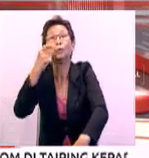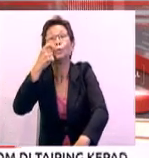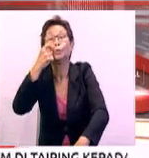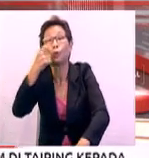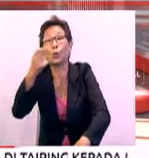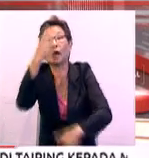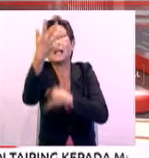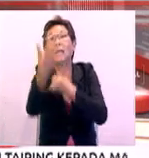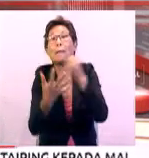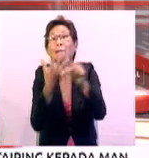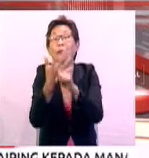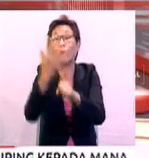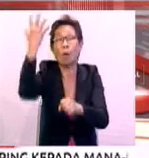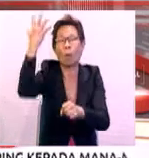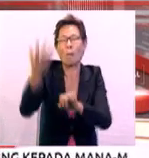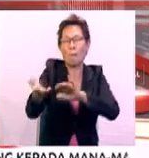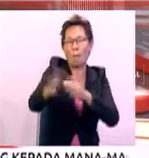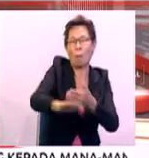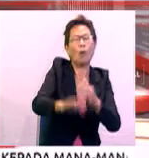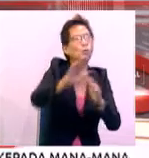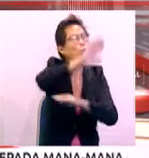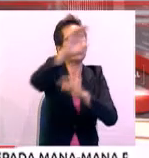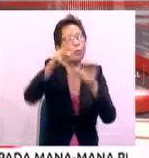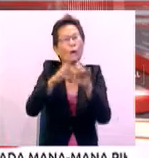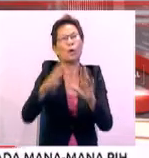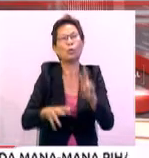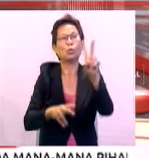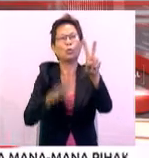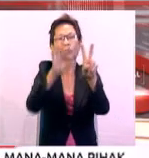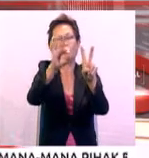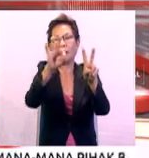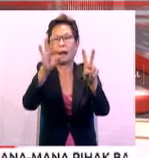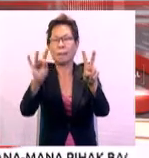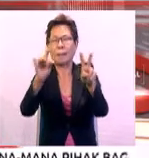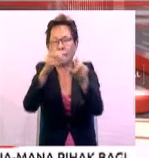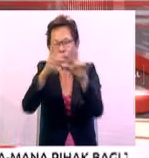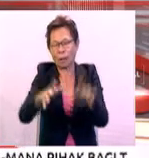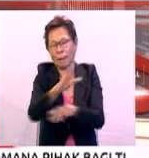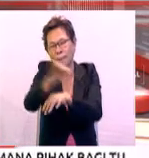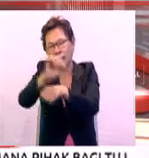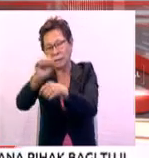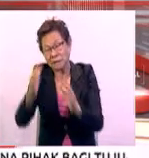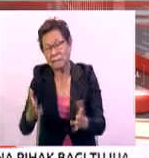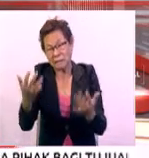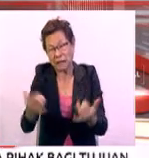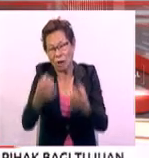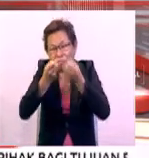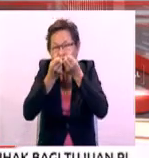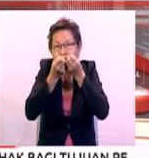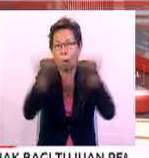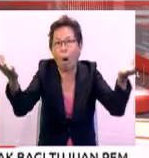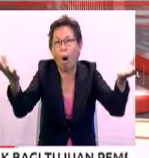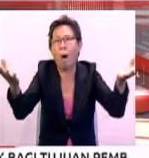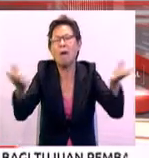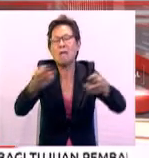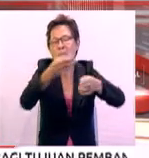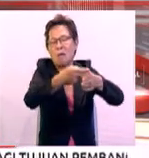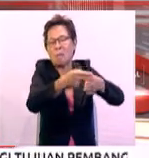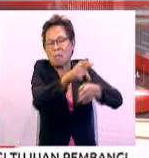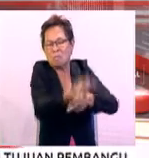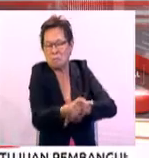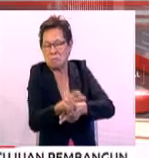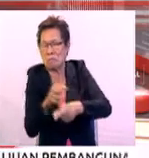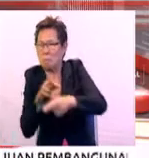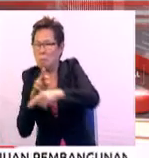5 tahun lalu yang meragut nyawa semua 298 perumpang dan anak kapal hari ini mendedahkan identiti suspek